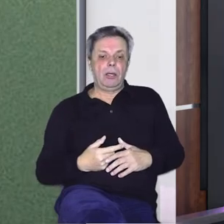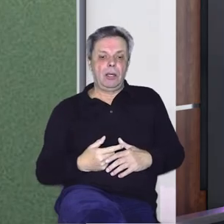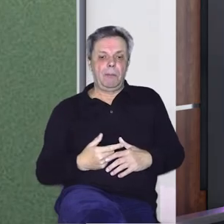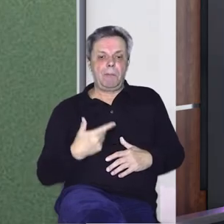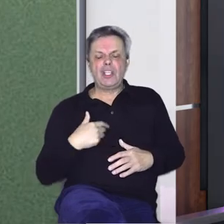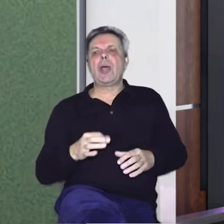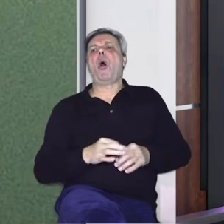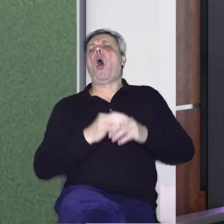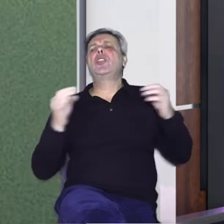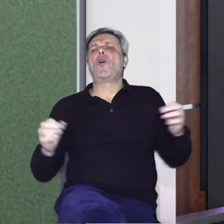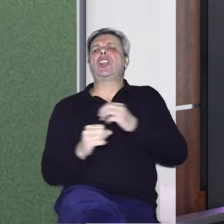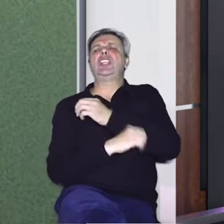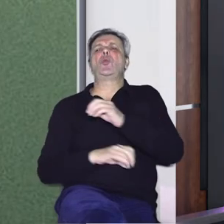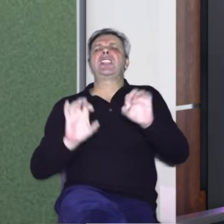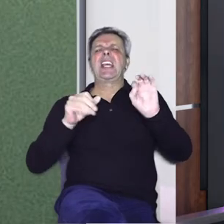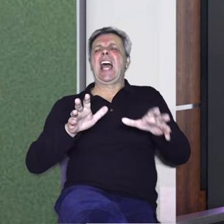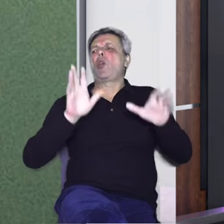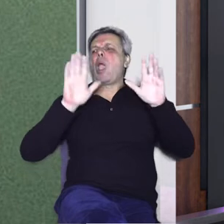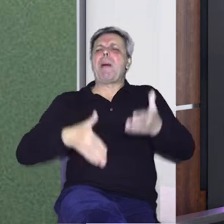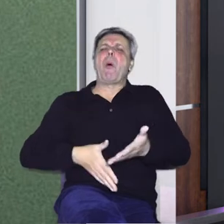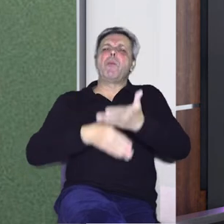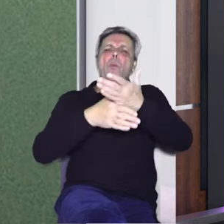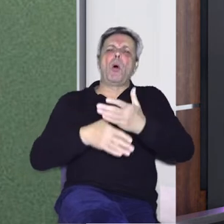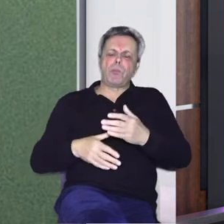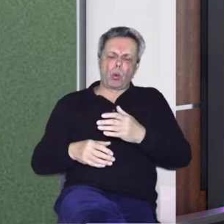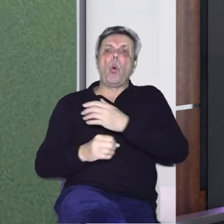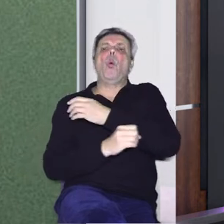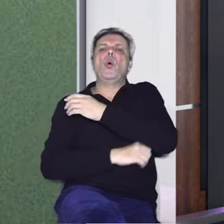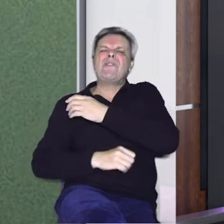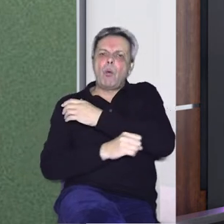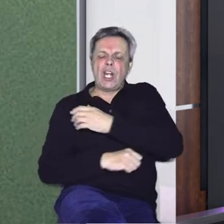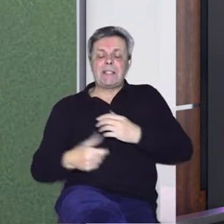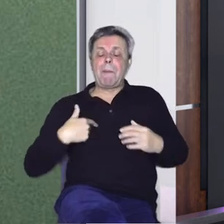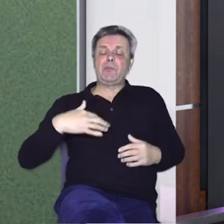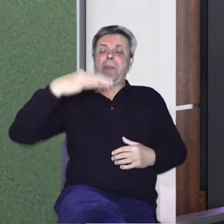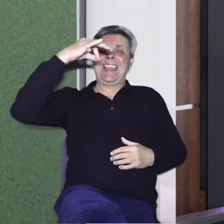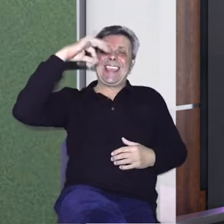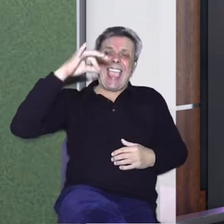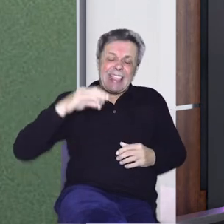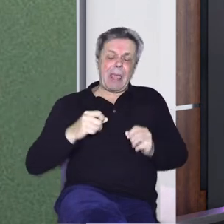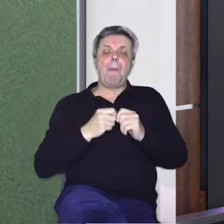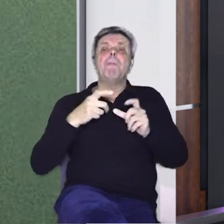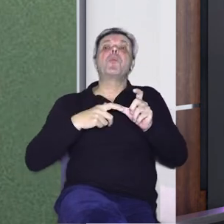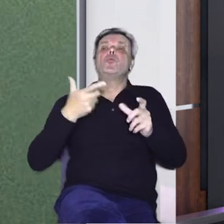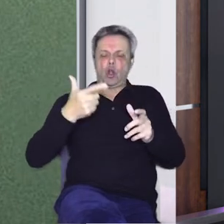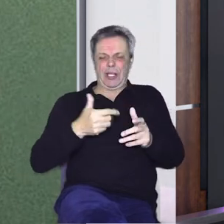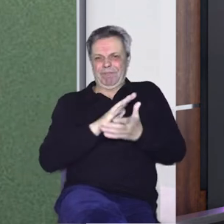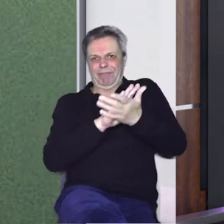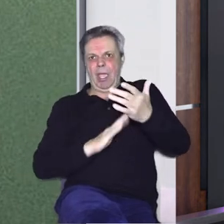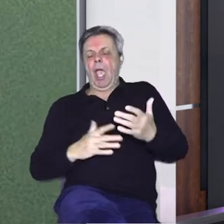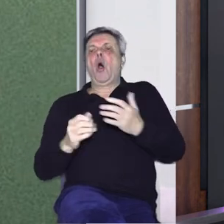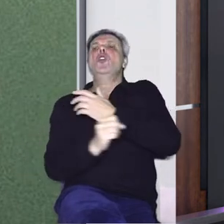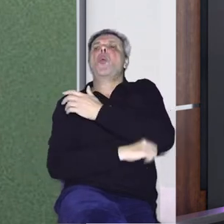studenski radio, imamo sve, imamo potporu sve učilišta i tako smo mi bili jedini prvi brucoši koji su ikada na